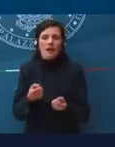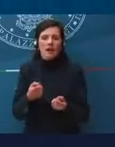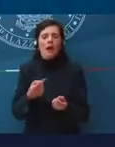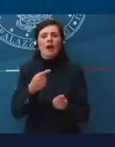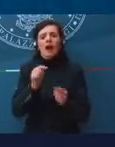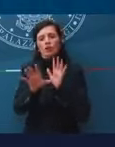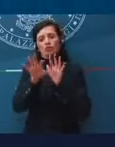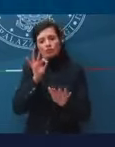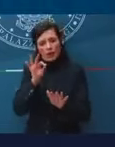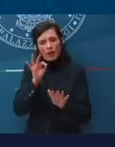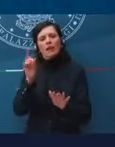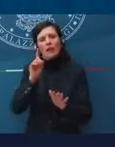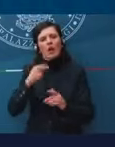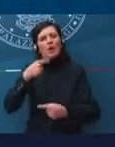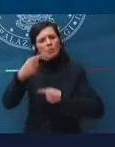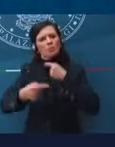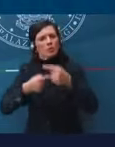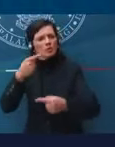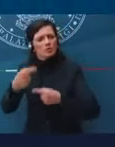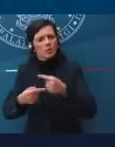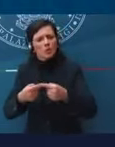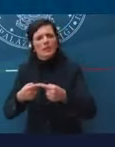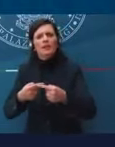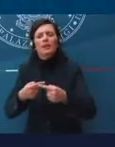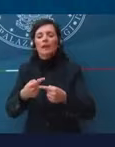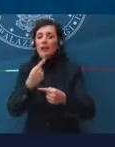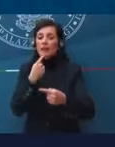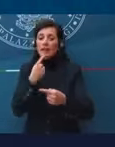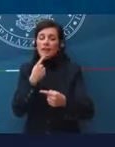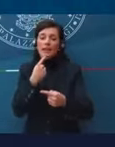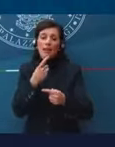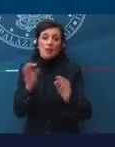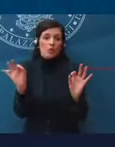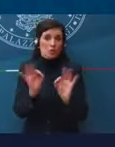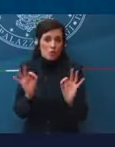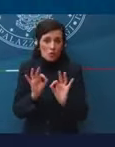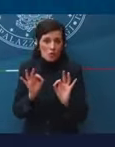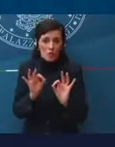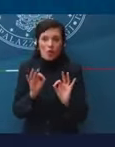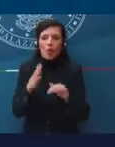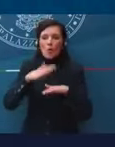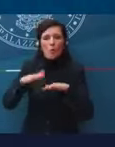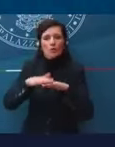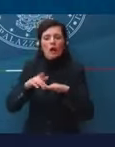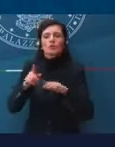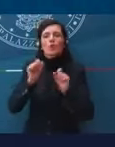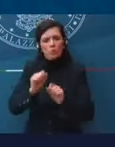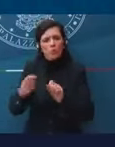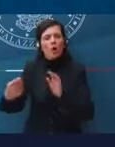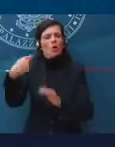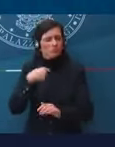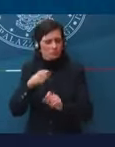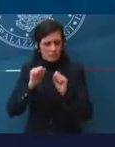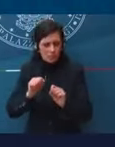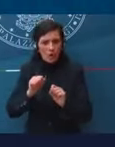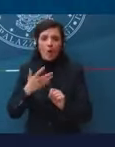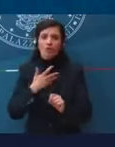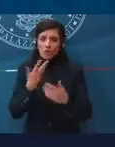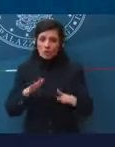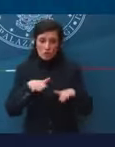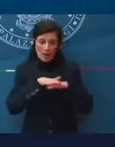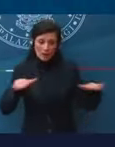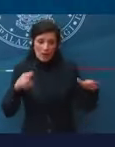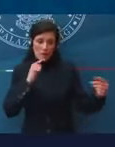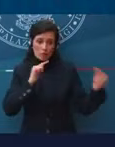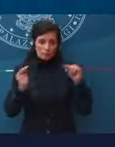sceglie di andare più in là per chi ancora deve avere questo tipo di strumento, che stiamo lavorando. C'è un tavolo già aperto sulla